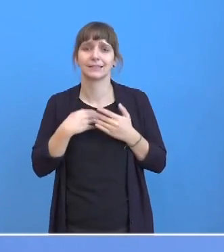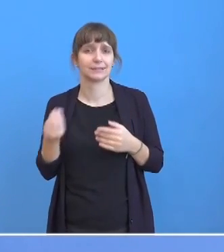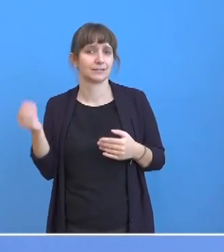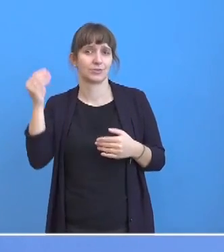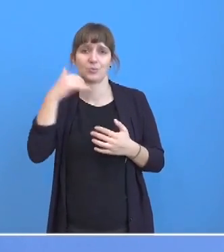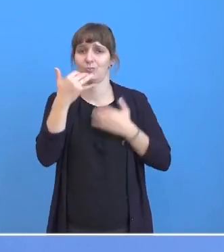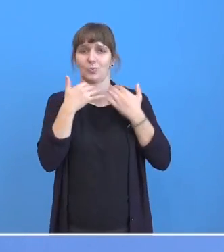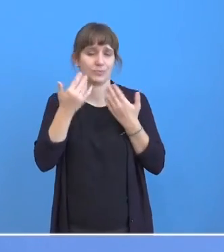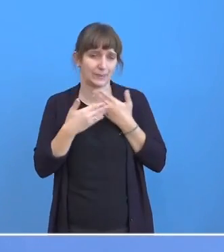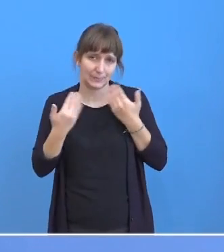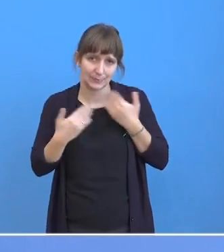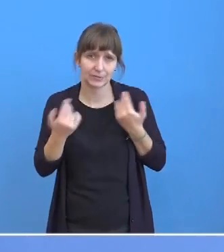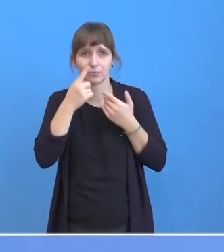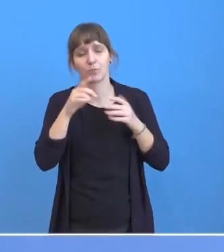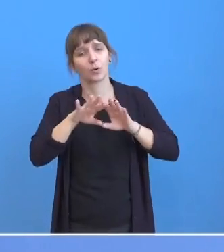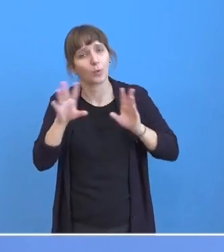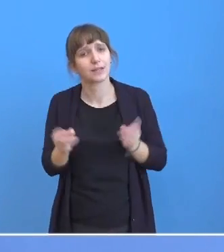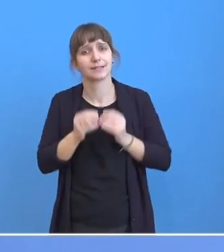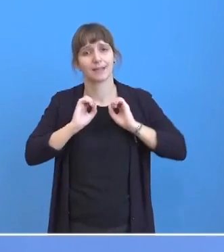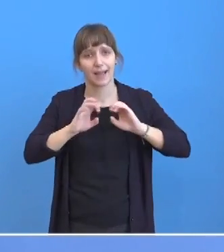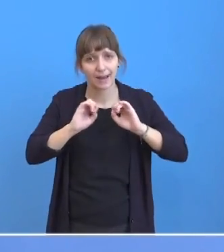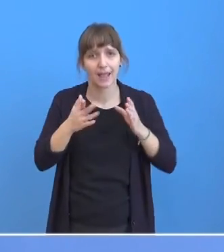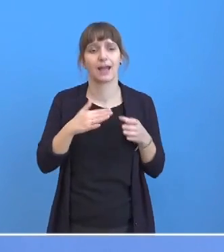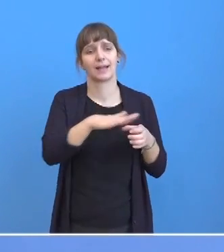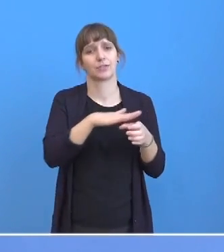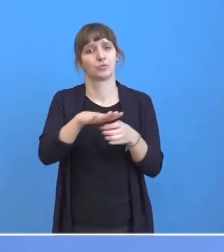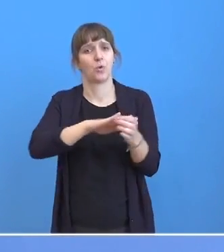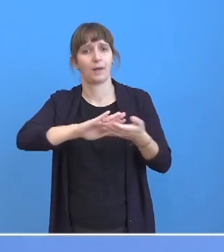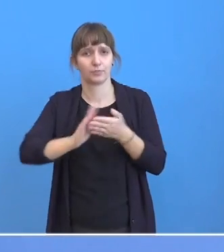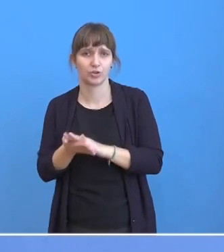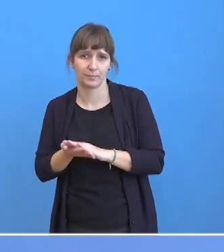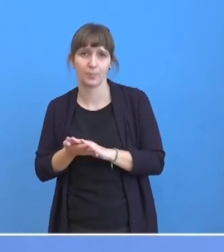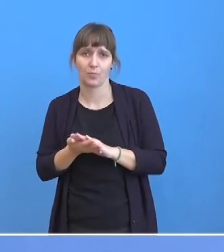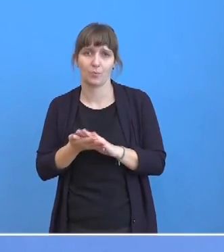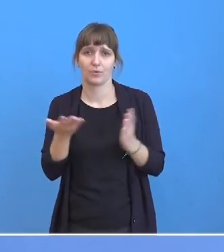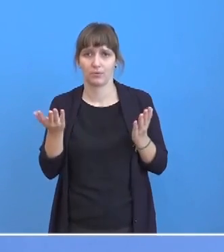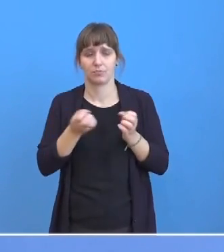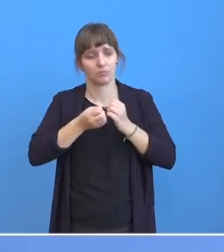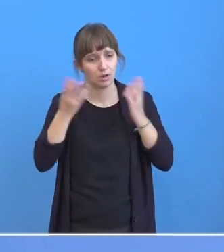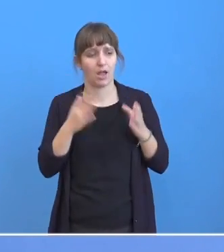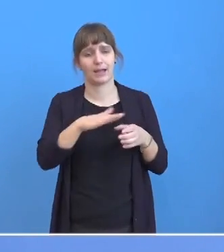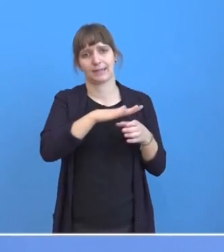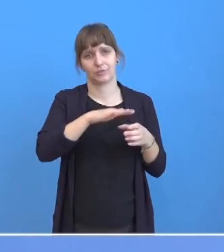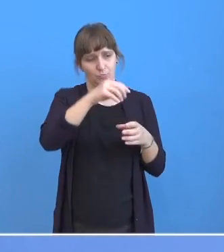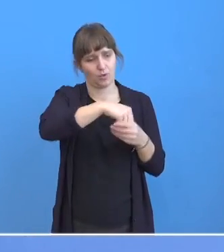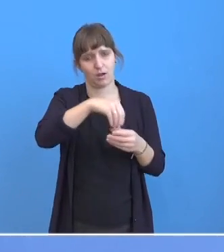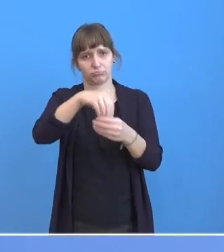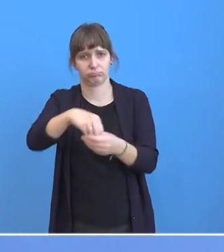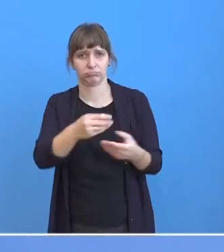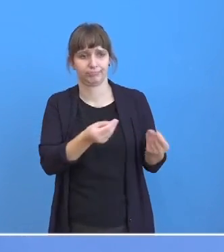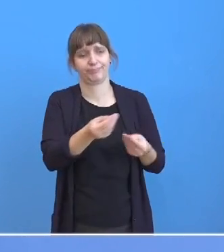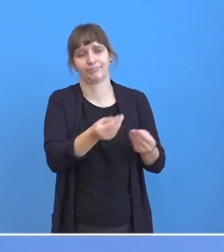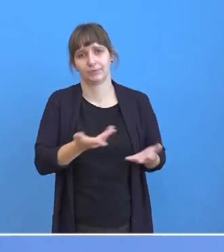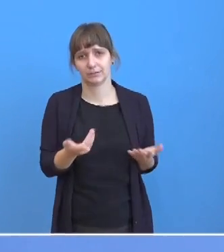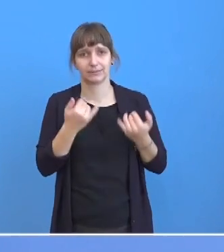hinzuzufügen, außer ganz grundsätzlich zu erklären, dass Ressortabstimmungen natürlich innerhalb der Ressorts geführt werden und jetzt nicht